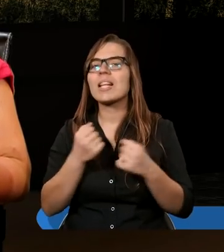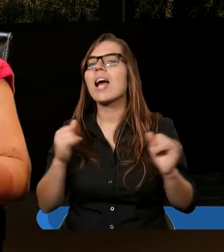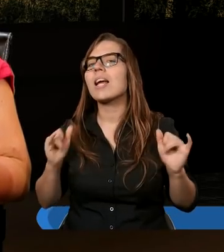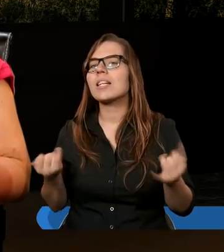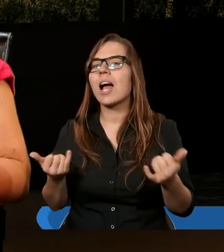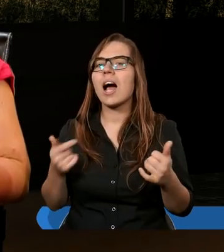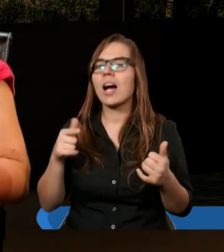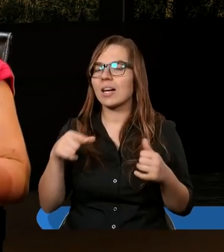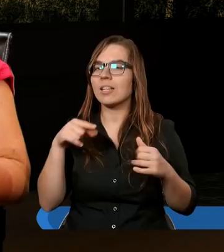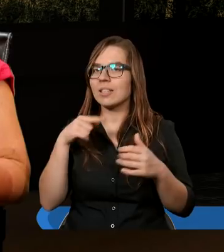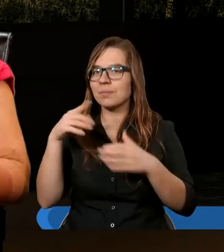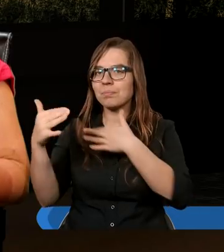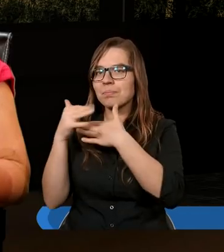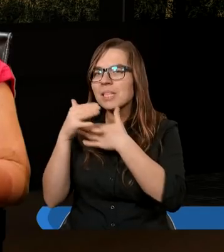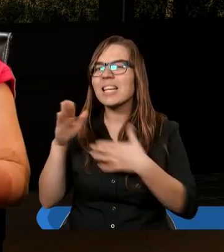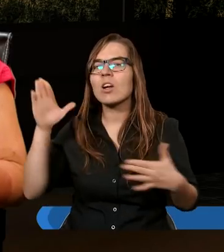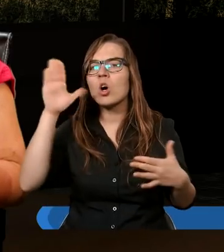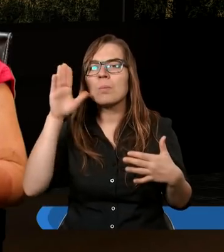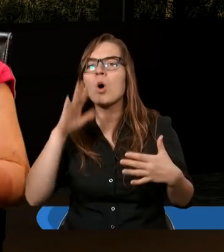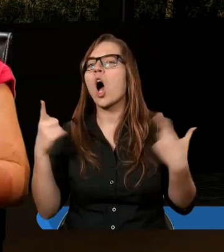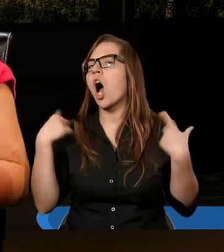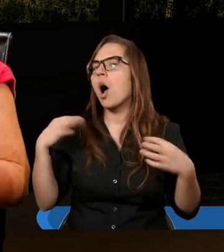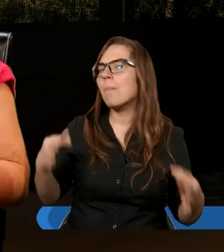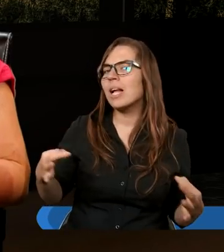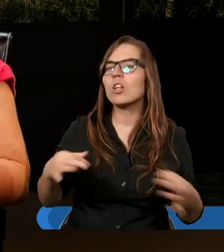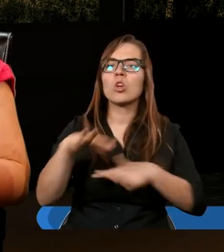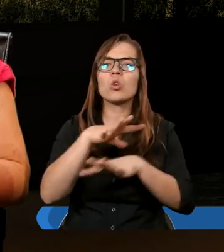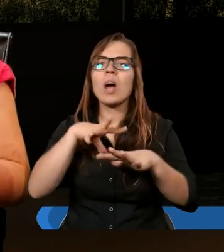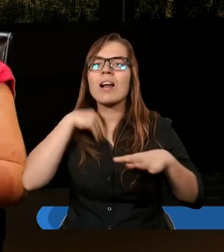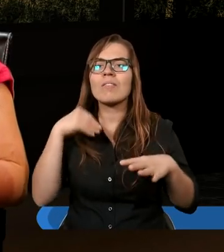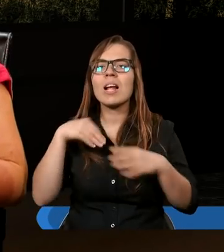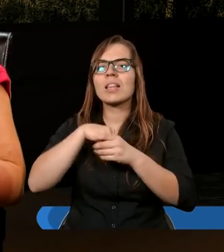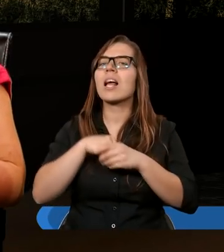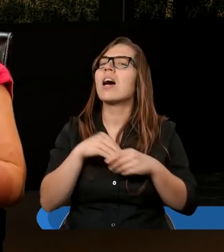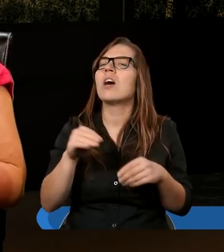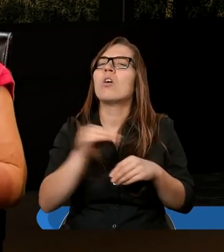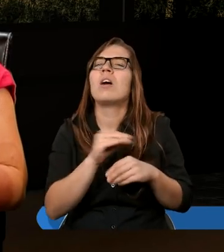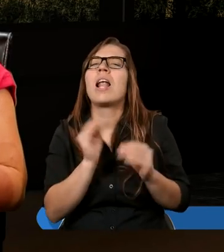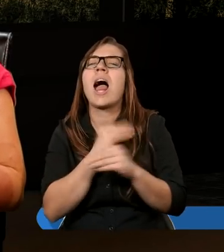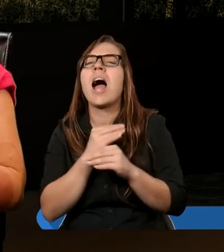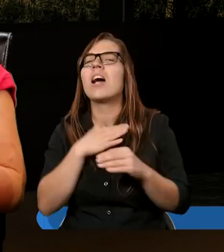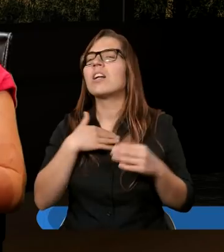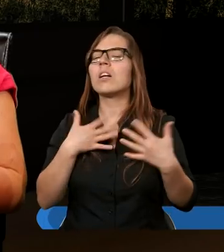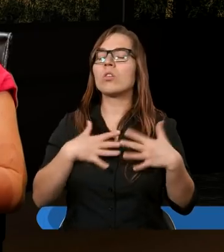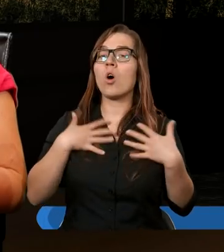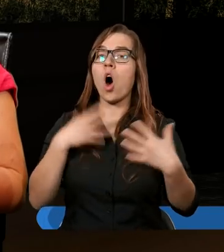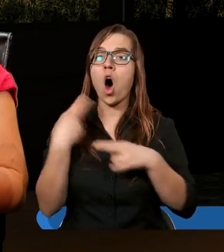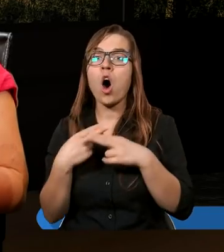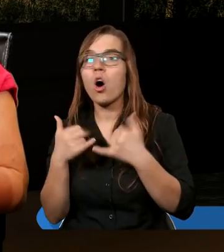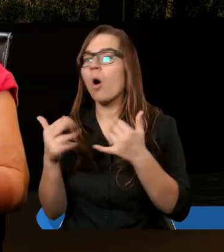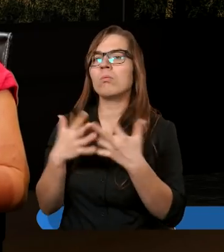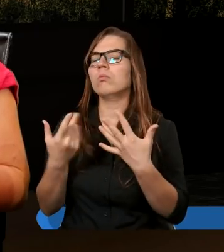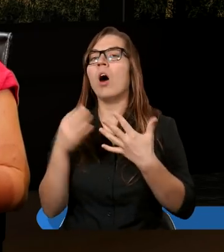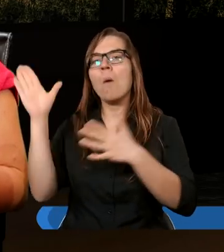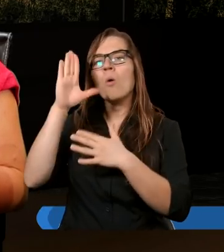jak bliskość z Bogiem, jak obecność Ducha Świętego leczy człowieka z najcięższej choroby, czyli z egoizmu.